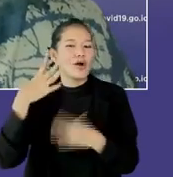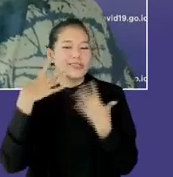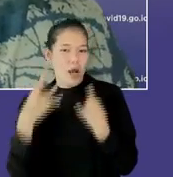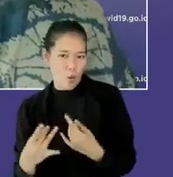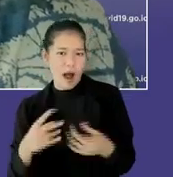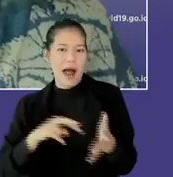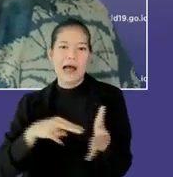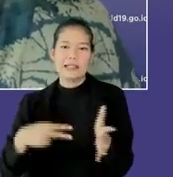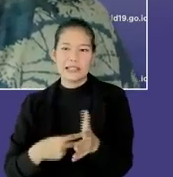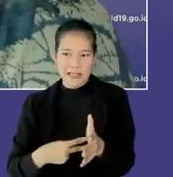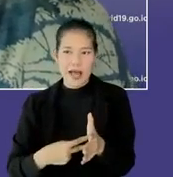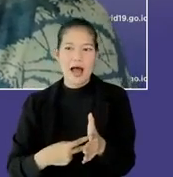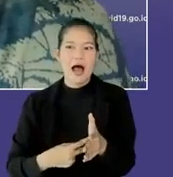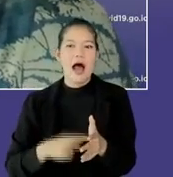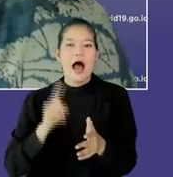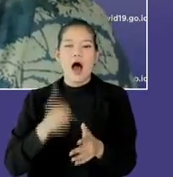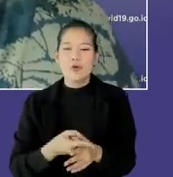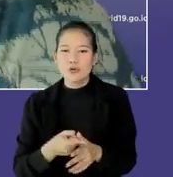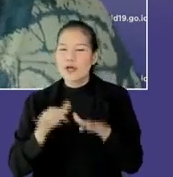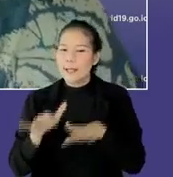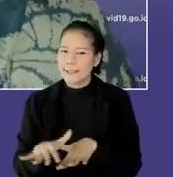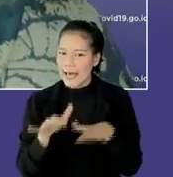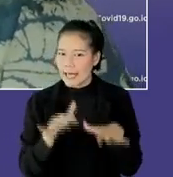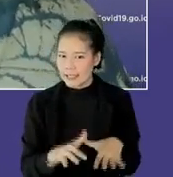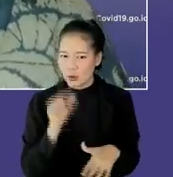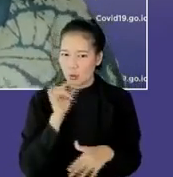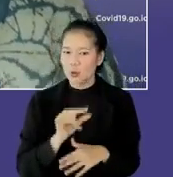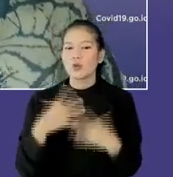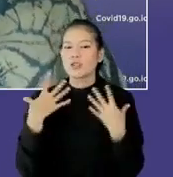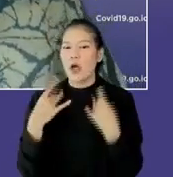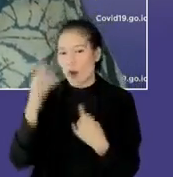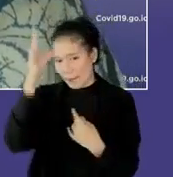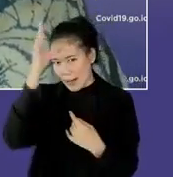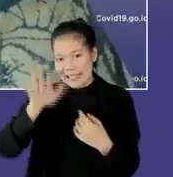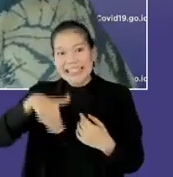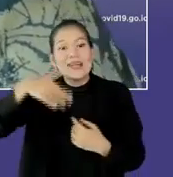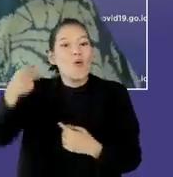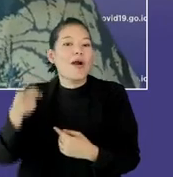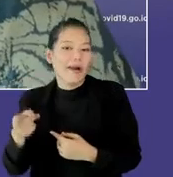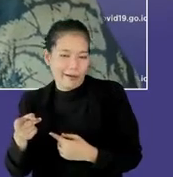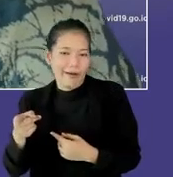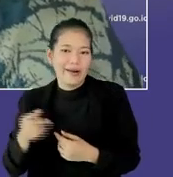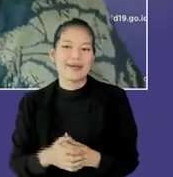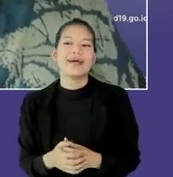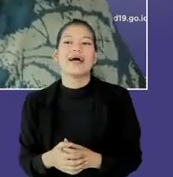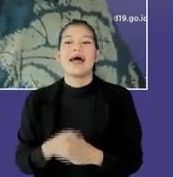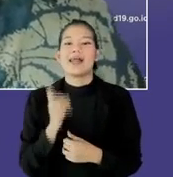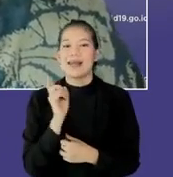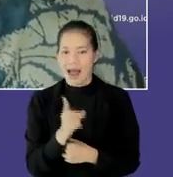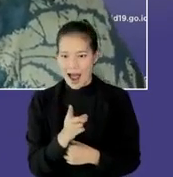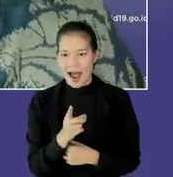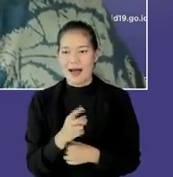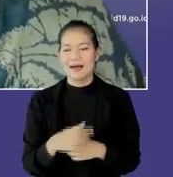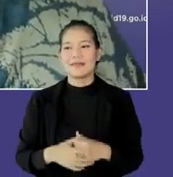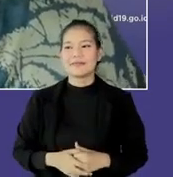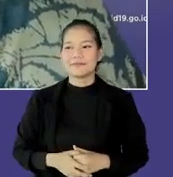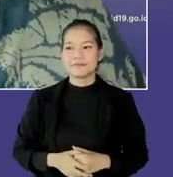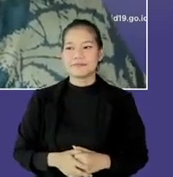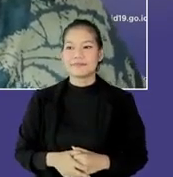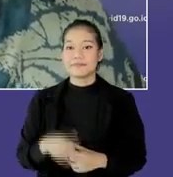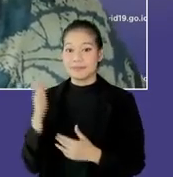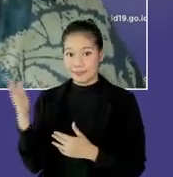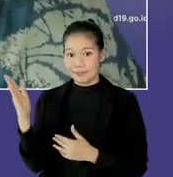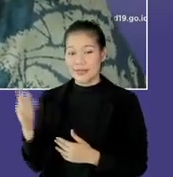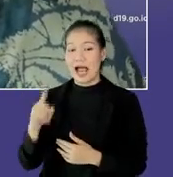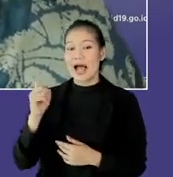Berarti kita juga masih agak, agak musti tarik nafas nih, PPKM untuk di luar Jawa-Bali ini. Nah, ini bor lagi ya. Iya, nah